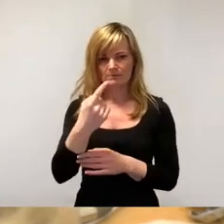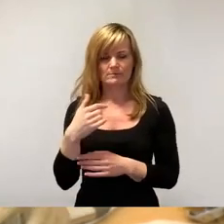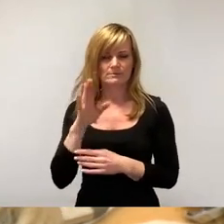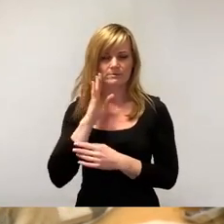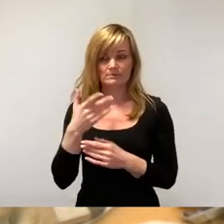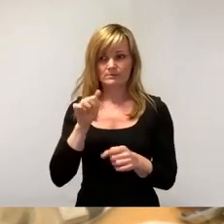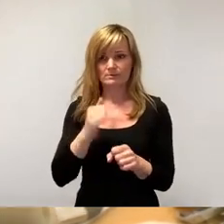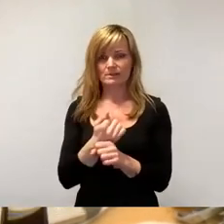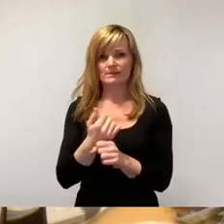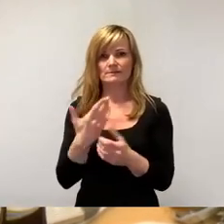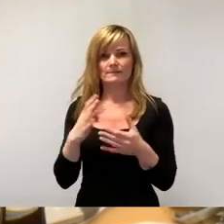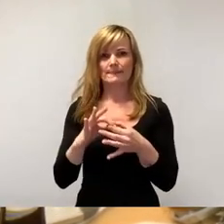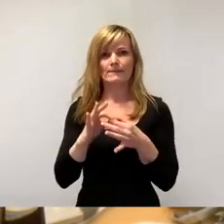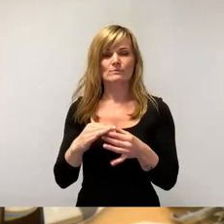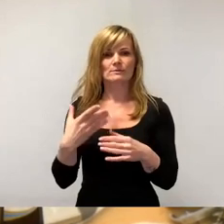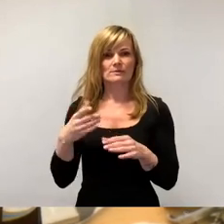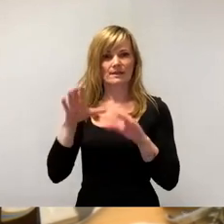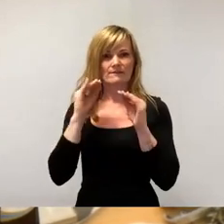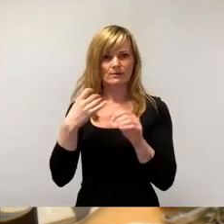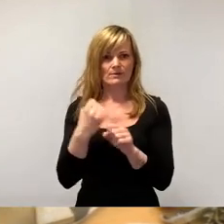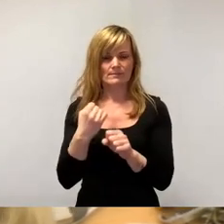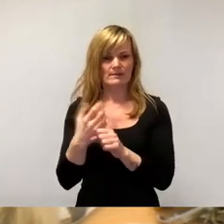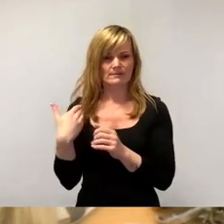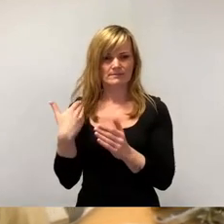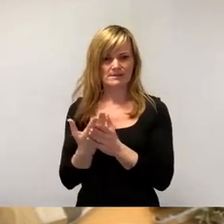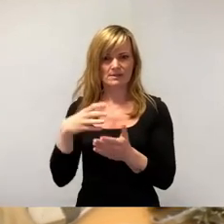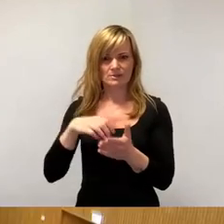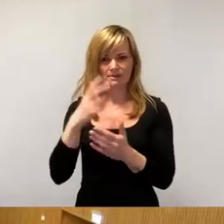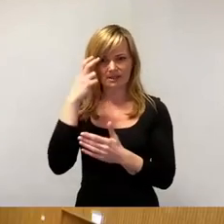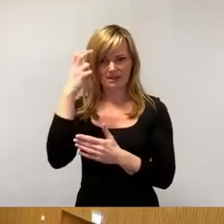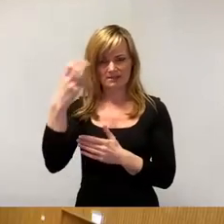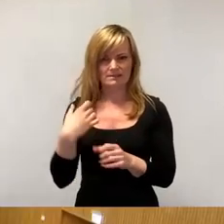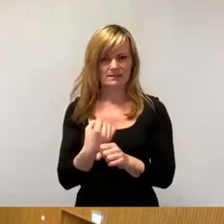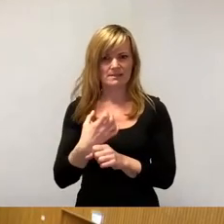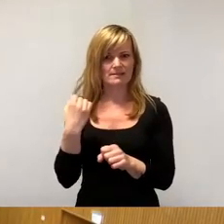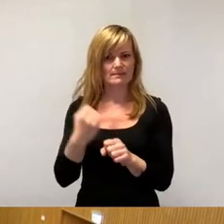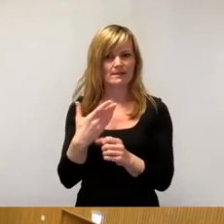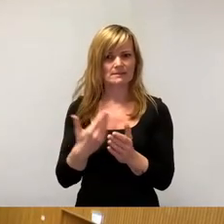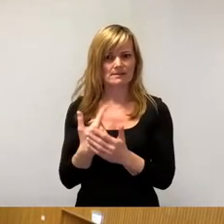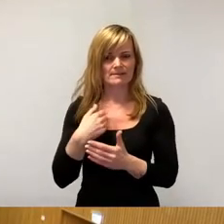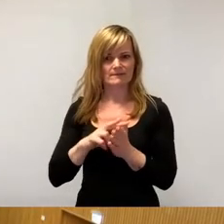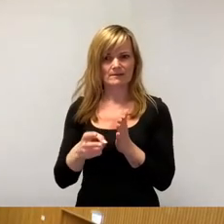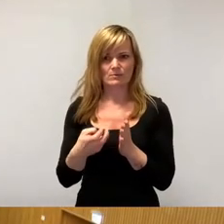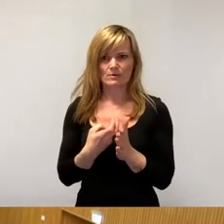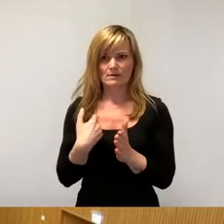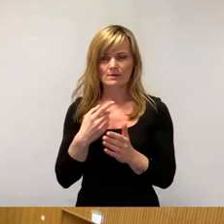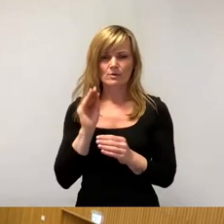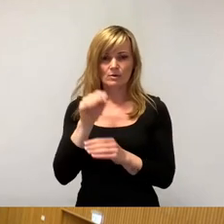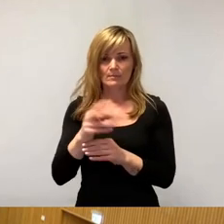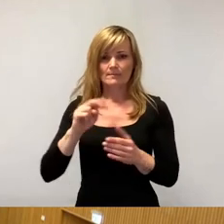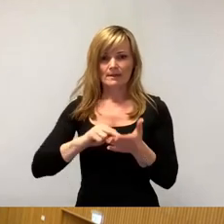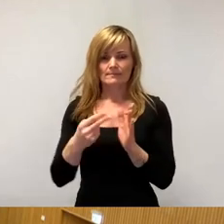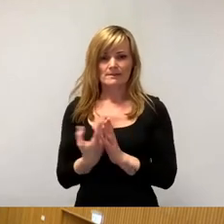mit Städtropfen habe ich gute Erfahrungen in meiner bisherigen Stadtratsstätigkeit gemacht. Deswegen wiederhole ich es, überplanmäßige Gewinne